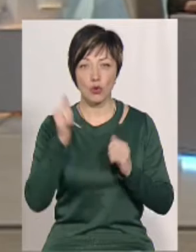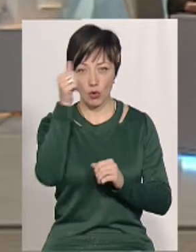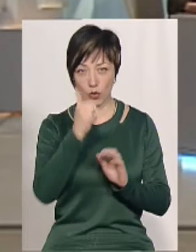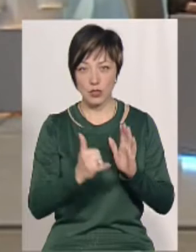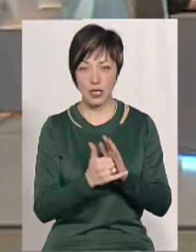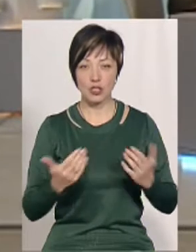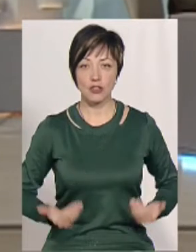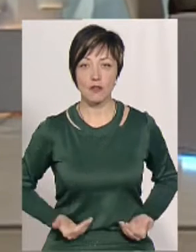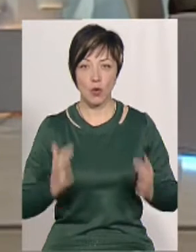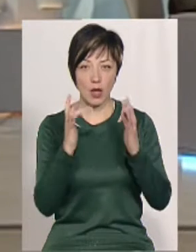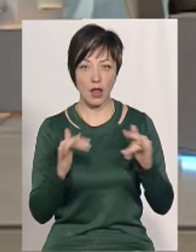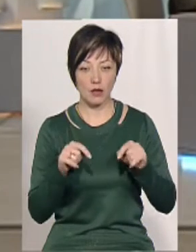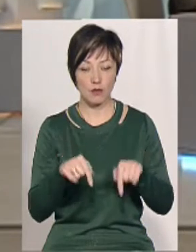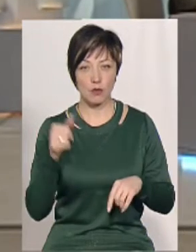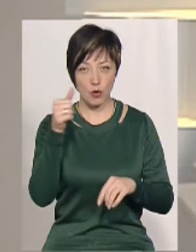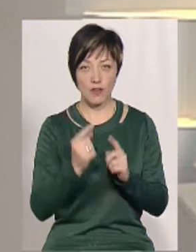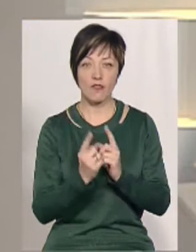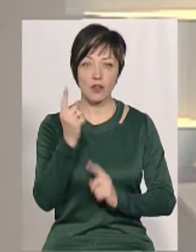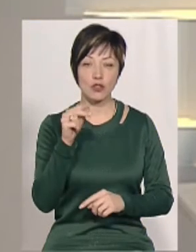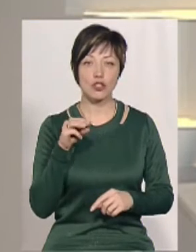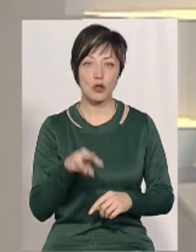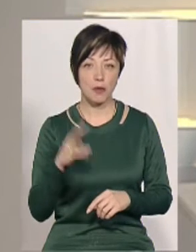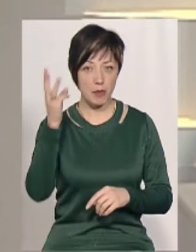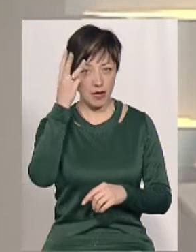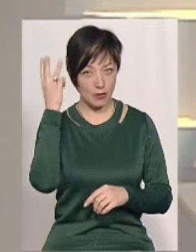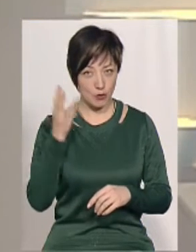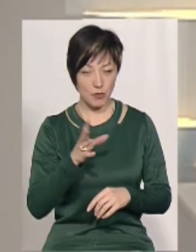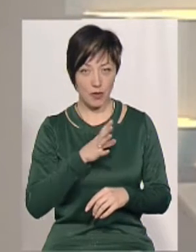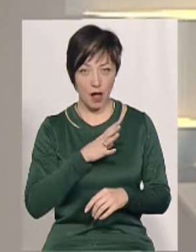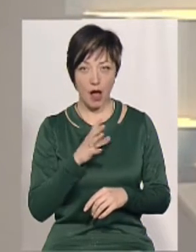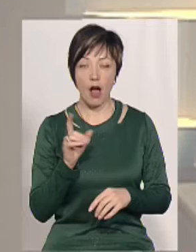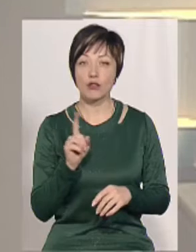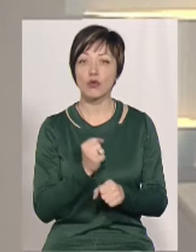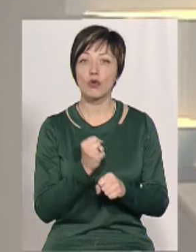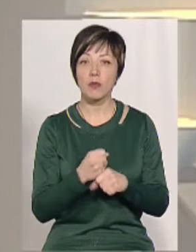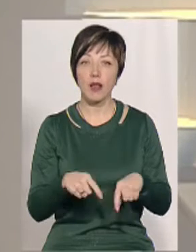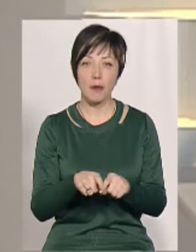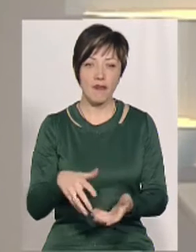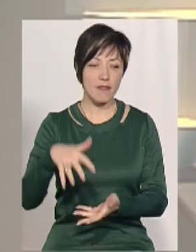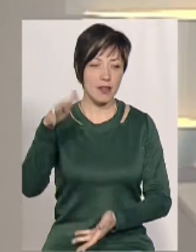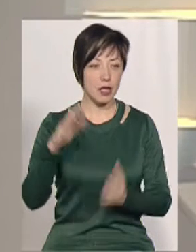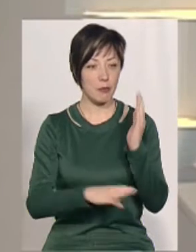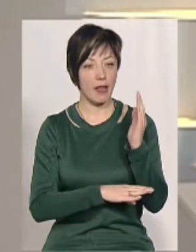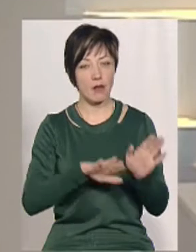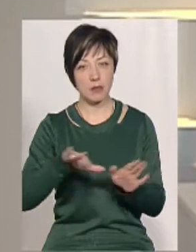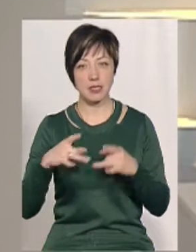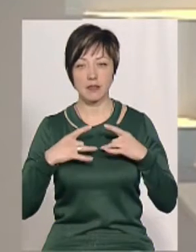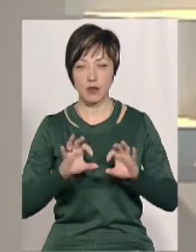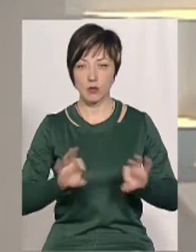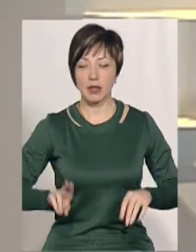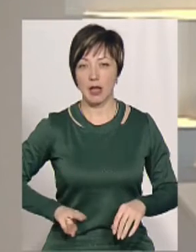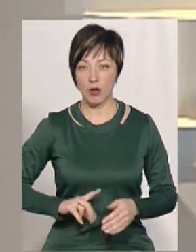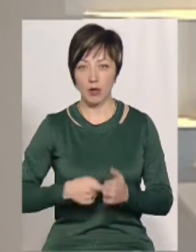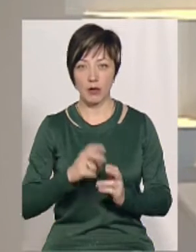ставлять вживу ялинку. Цього року вона була вищою, ніж в обласному центрі. А що роблять із таким великим деревом після свят, розповів